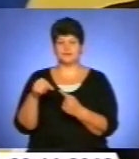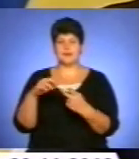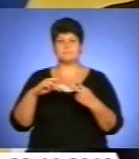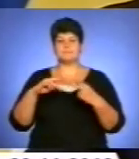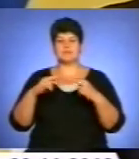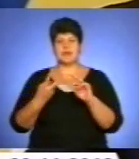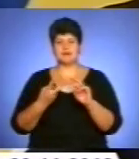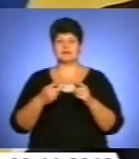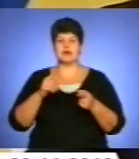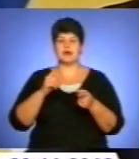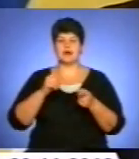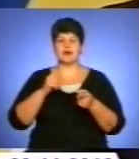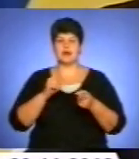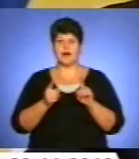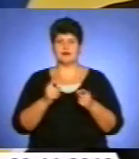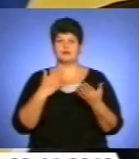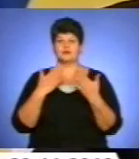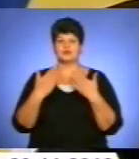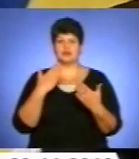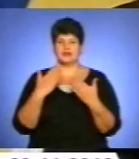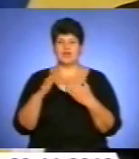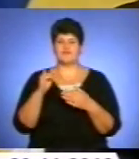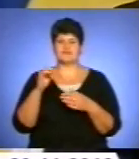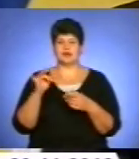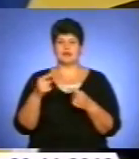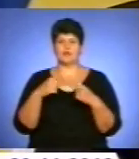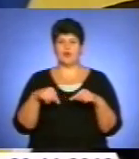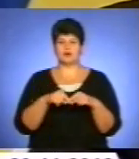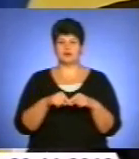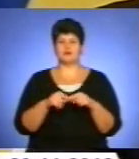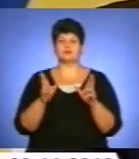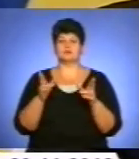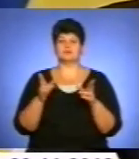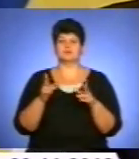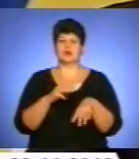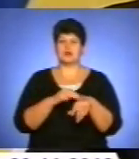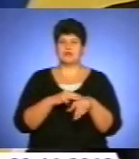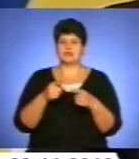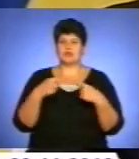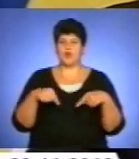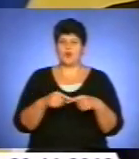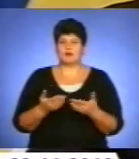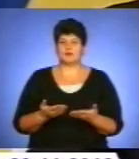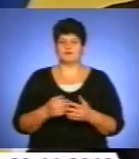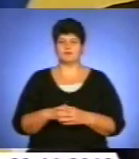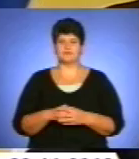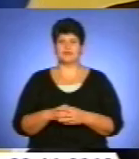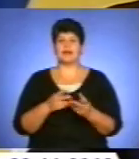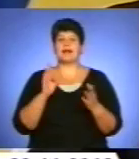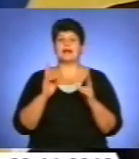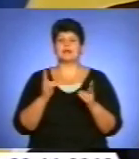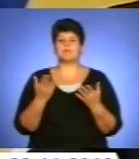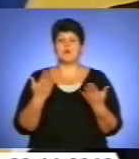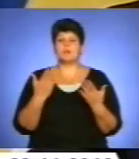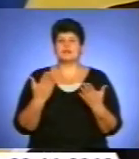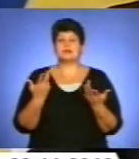реальне відношення, скажімо, фіскальних органів, правоохранительних органів. І яким образом ми